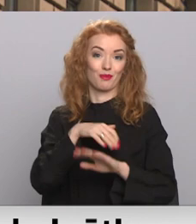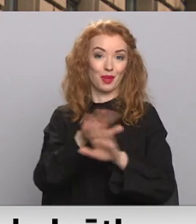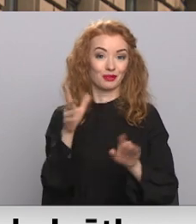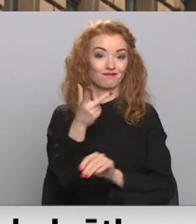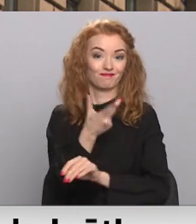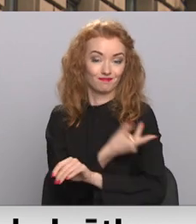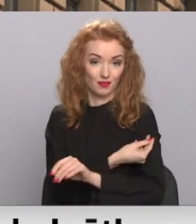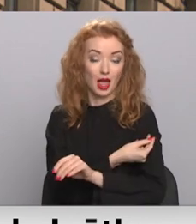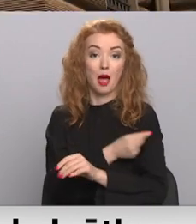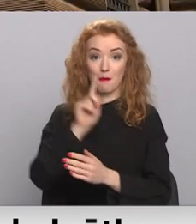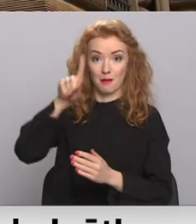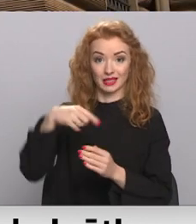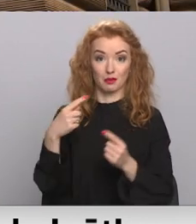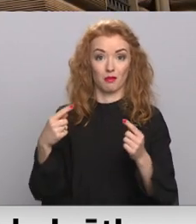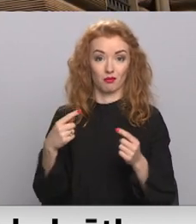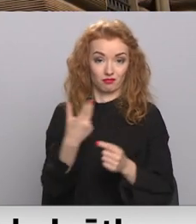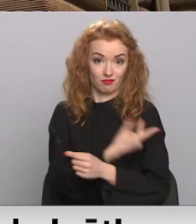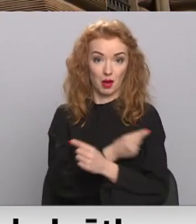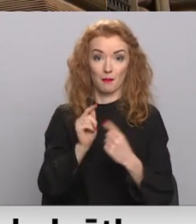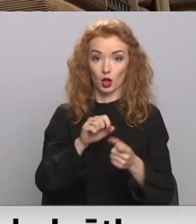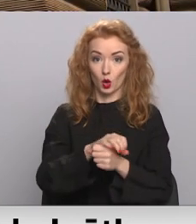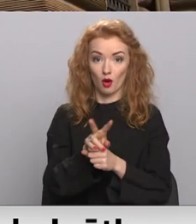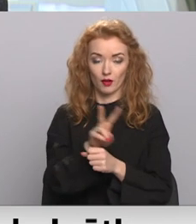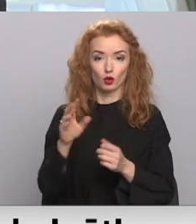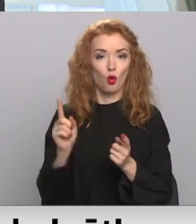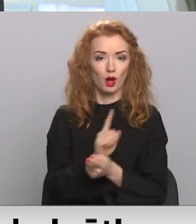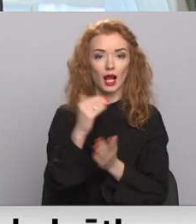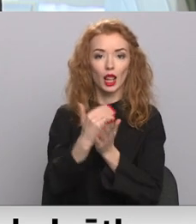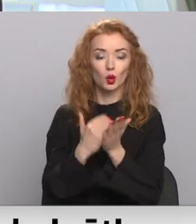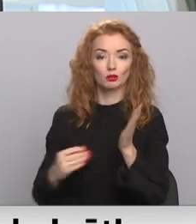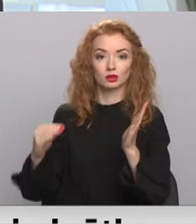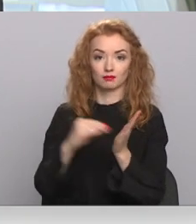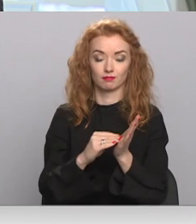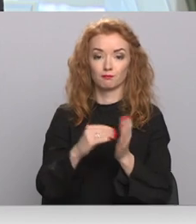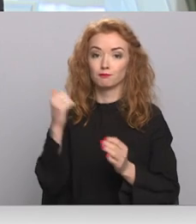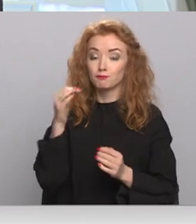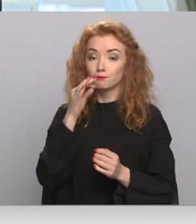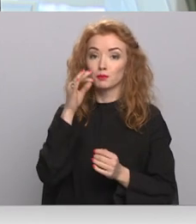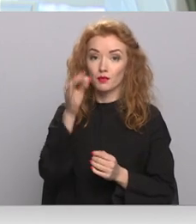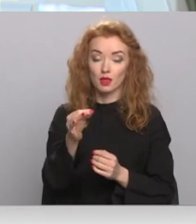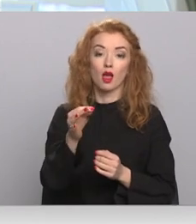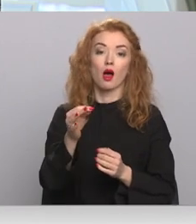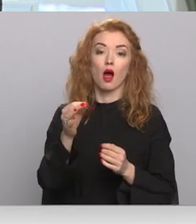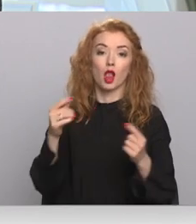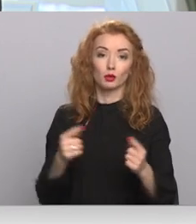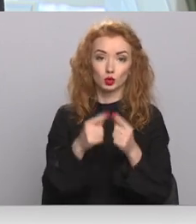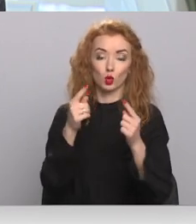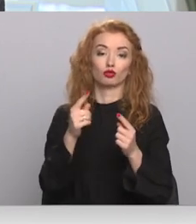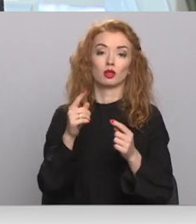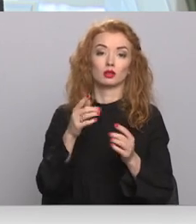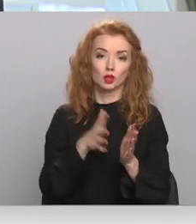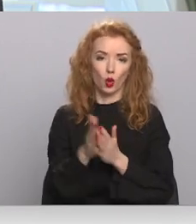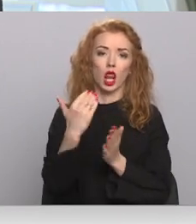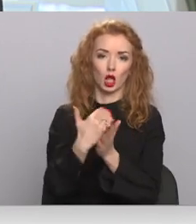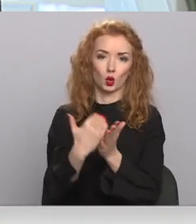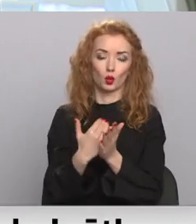vakcinēties pret COVID-19 varētu tikt noteikti ar īpašu likumu. Perspektīvākais veids būtu caur likumu, jo